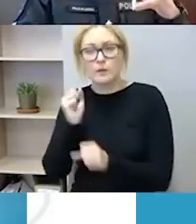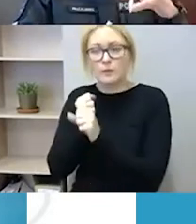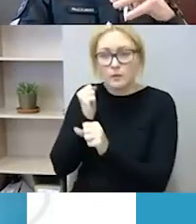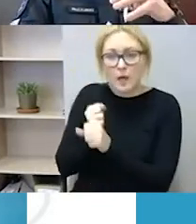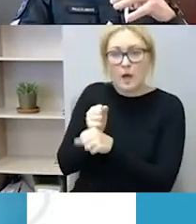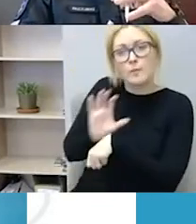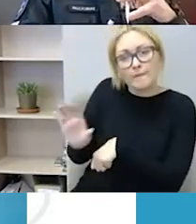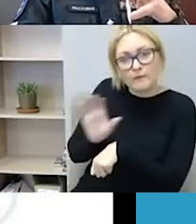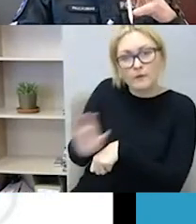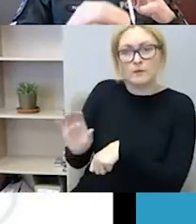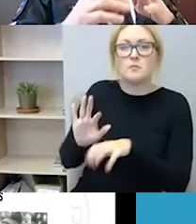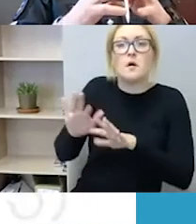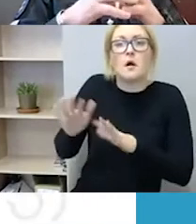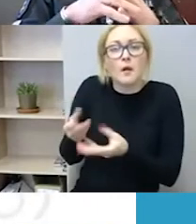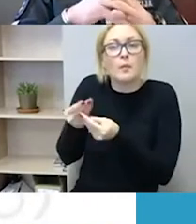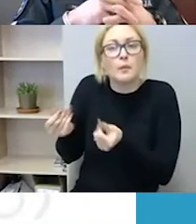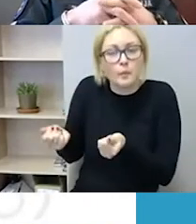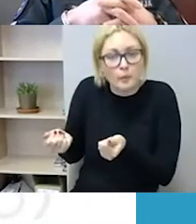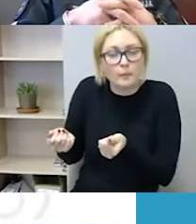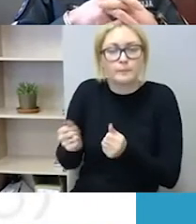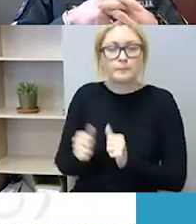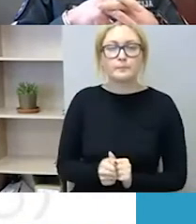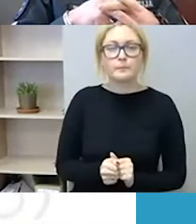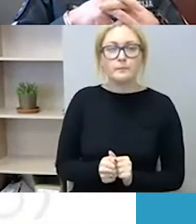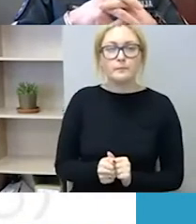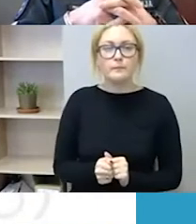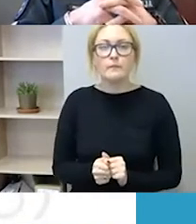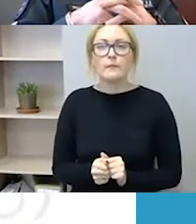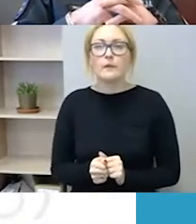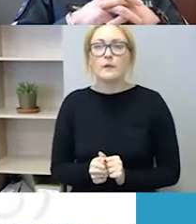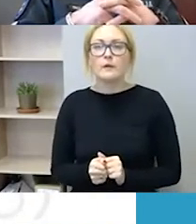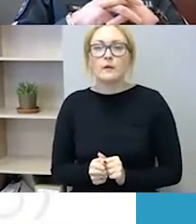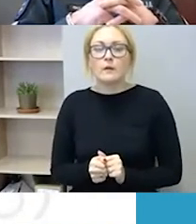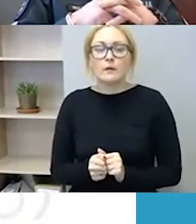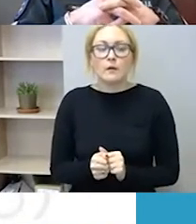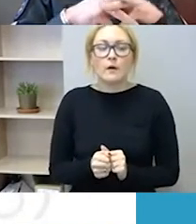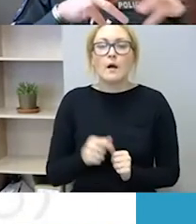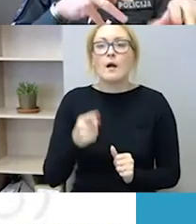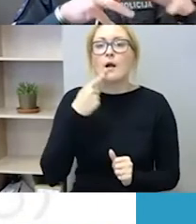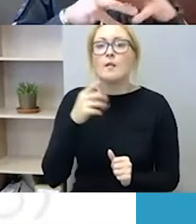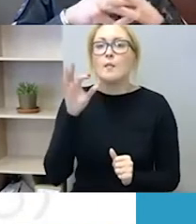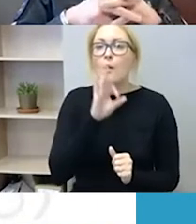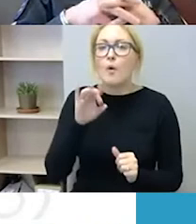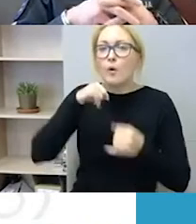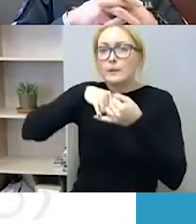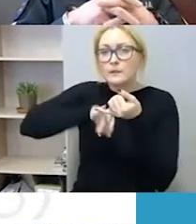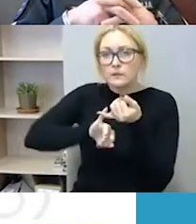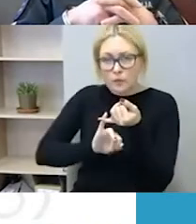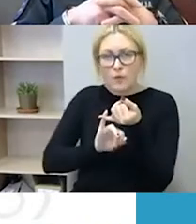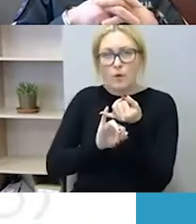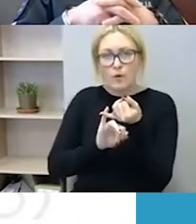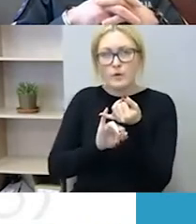panašiai. Tai galbūt šiek tiek, kalbant apie tą mūsų istorinę retrospektyvą,